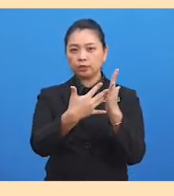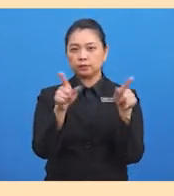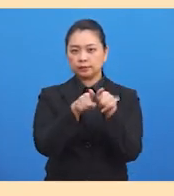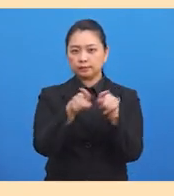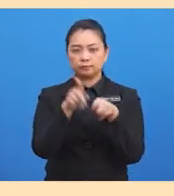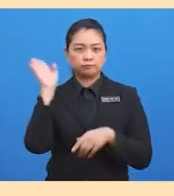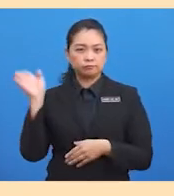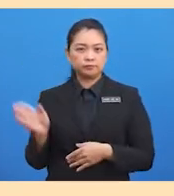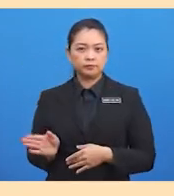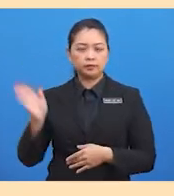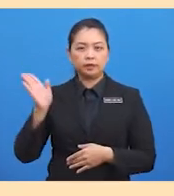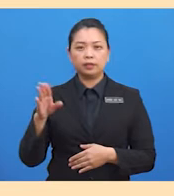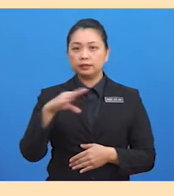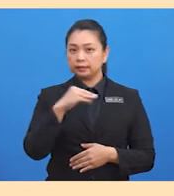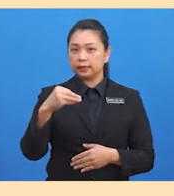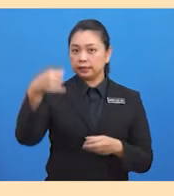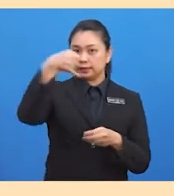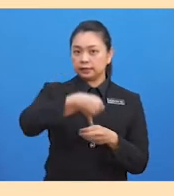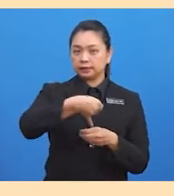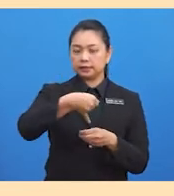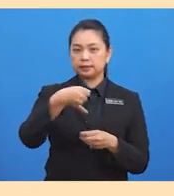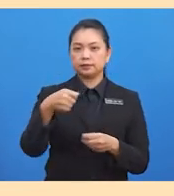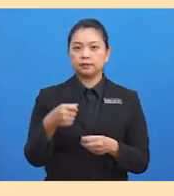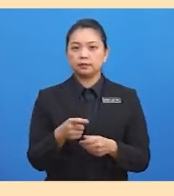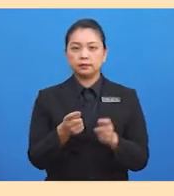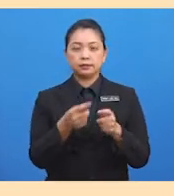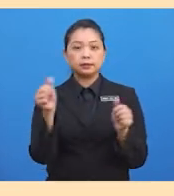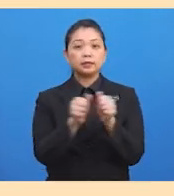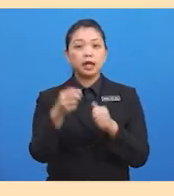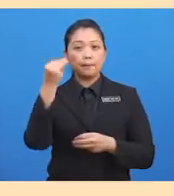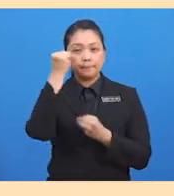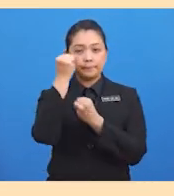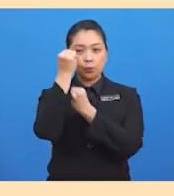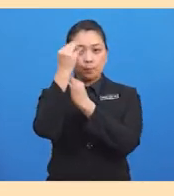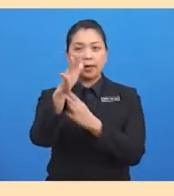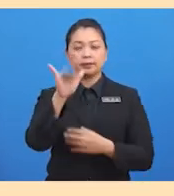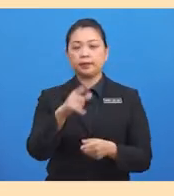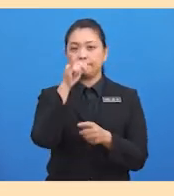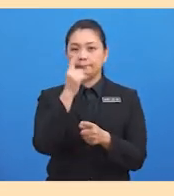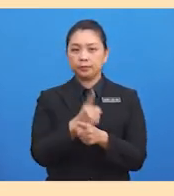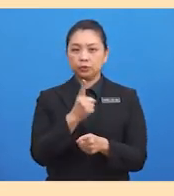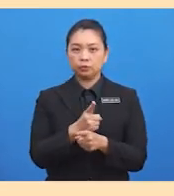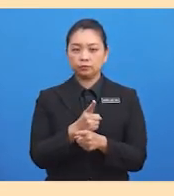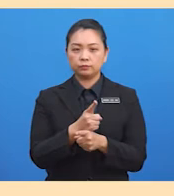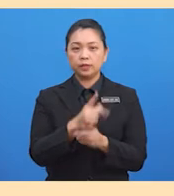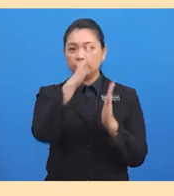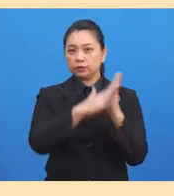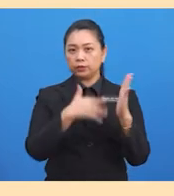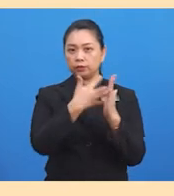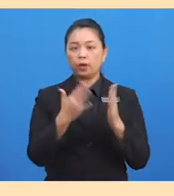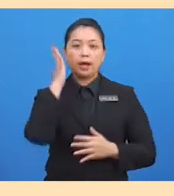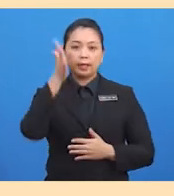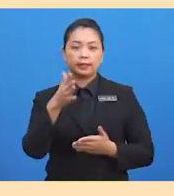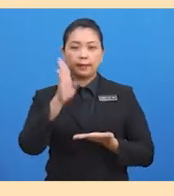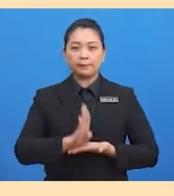ditunjukkan dan isi tempat kosong dengan maklumat yang betul. Jadual maklumat ini akan membantu